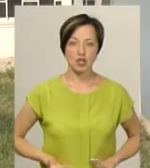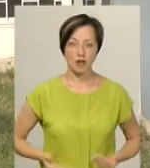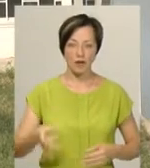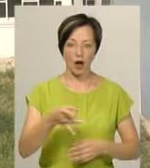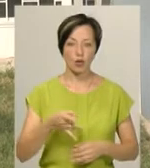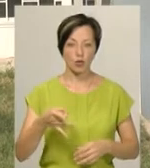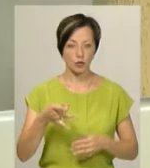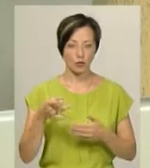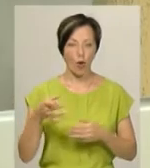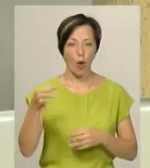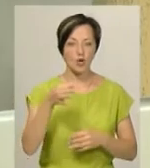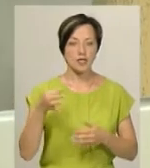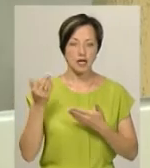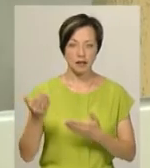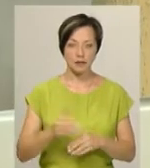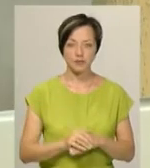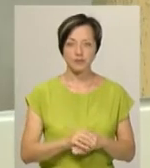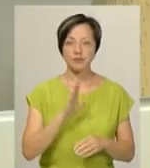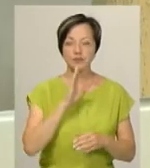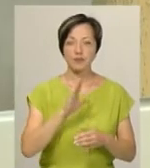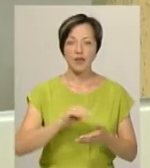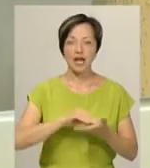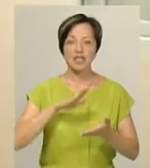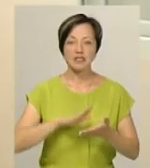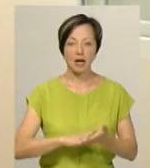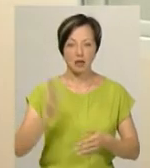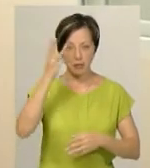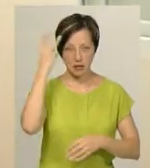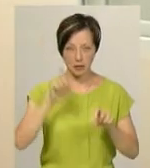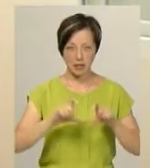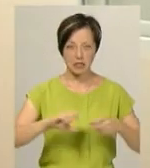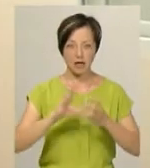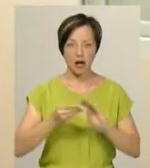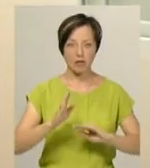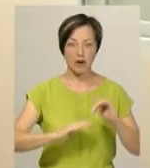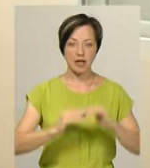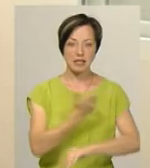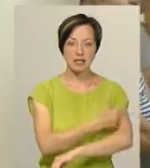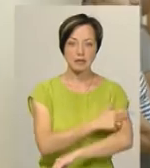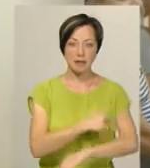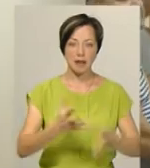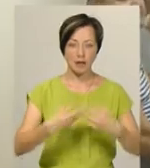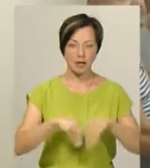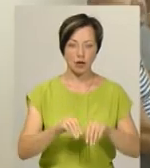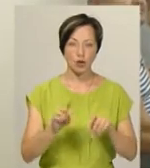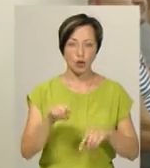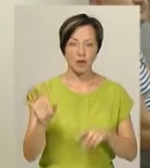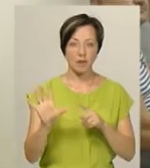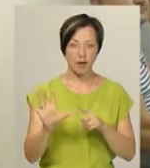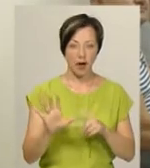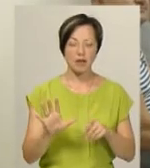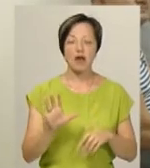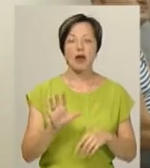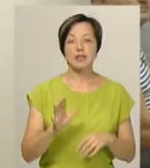мікрорайону Озерна. Надія Долішня, реєстратор Хмельницької амбулаторії загальної практики сімейної медицини номер 5, каже, пацієнтів сьогодні було